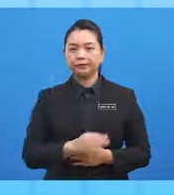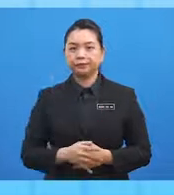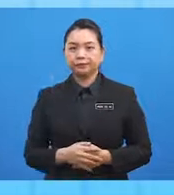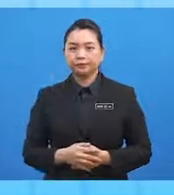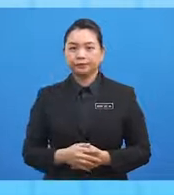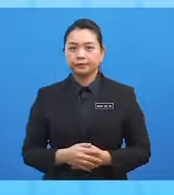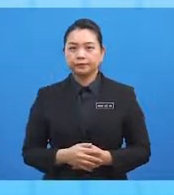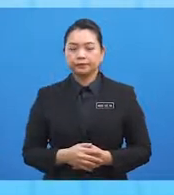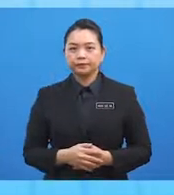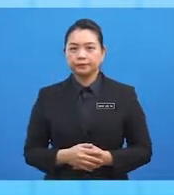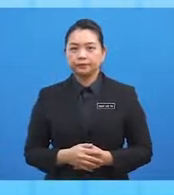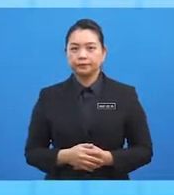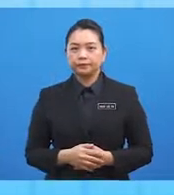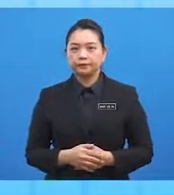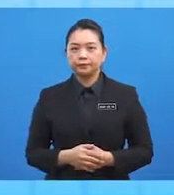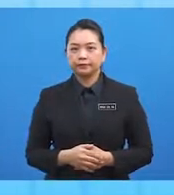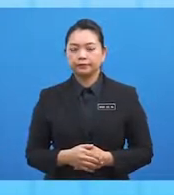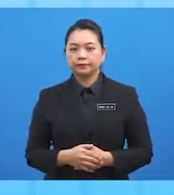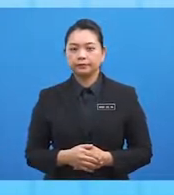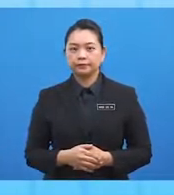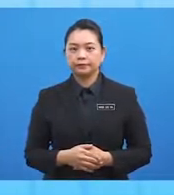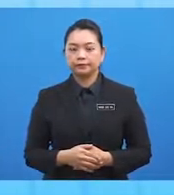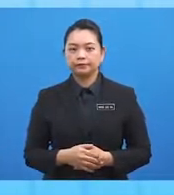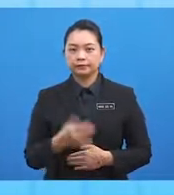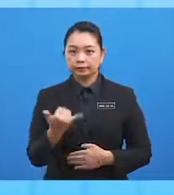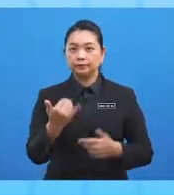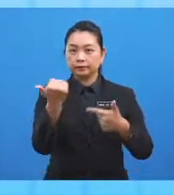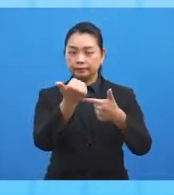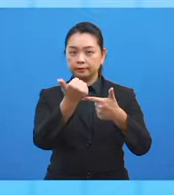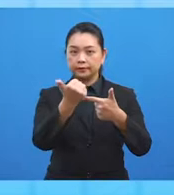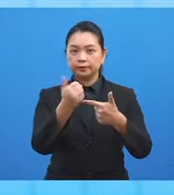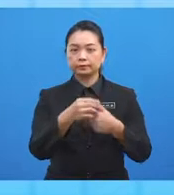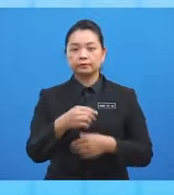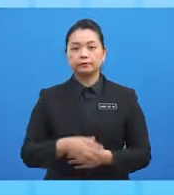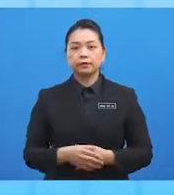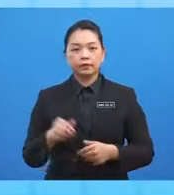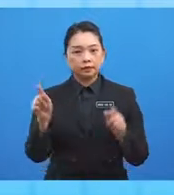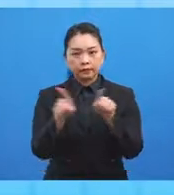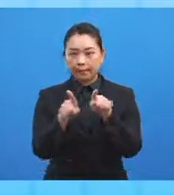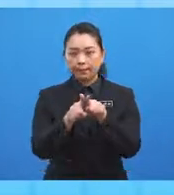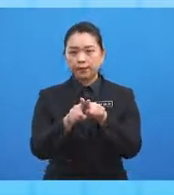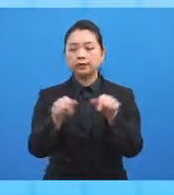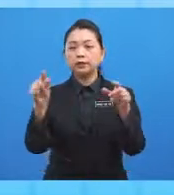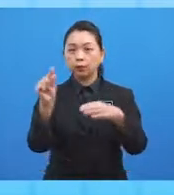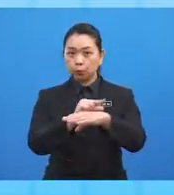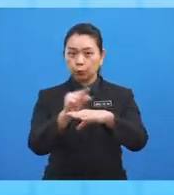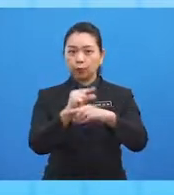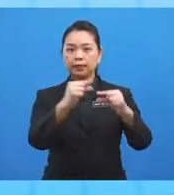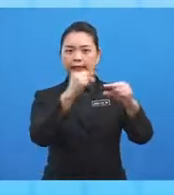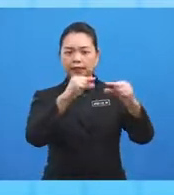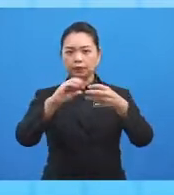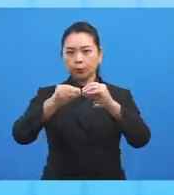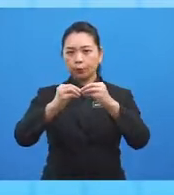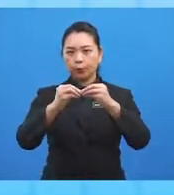barat. Untuk jawapan B dengan menggunakan garis nombor juga tandakan